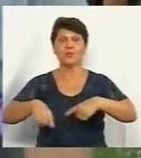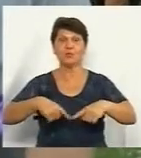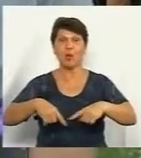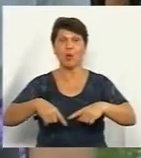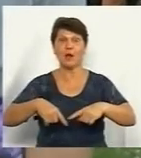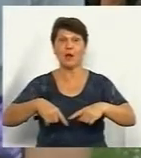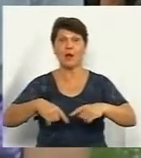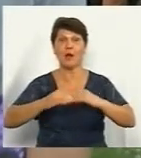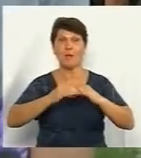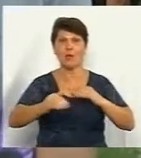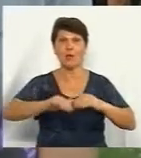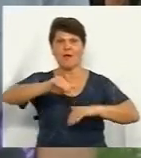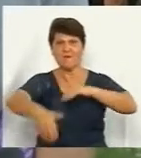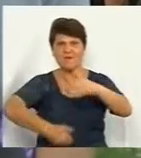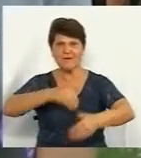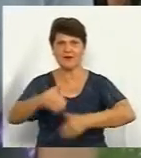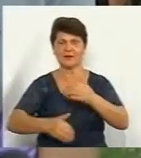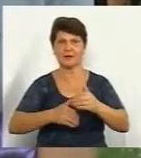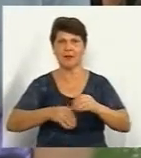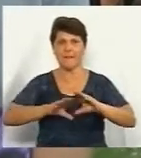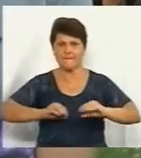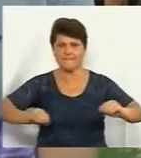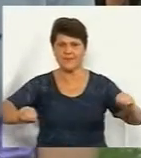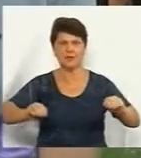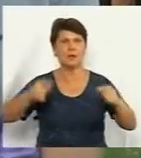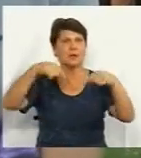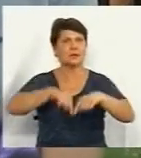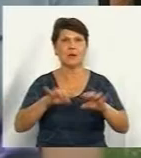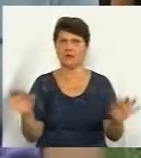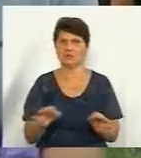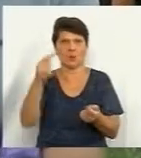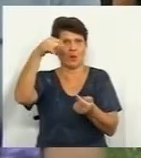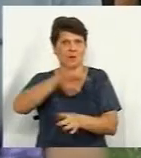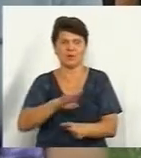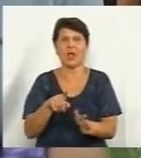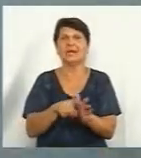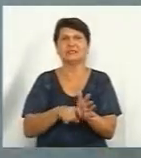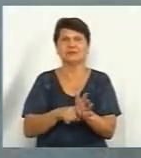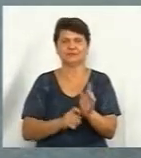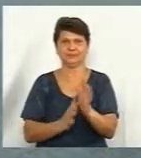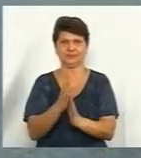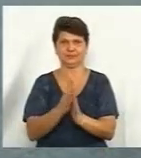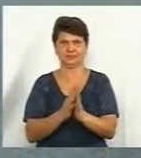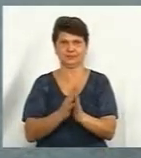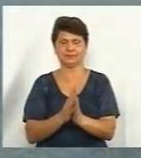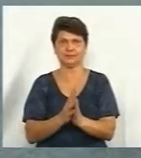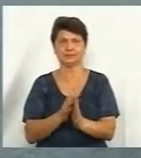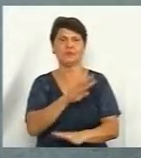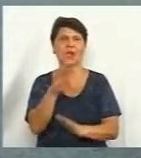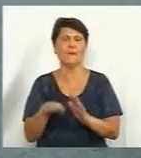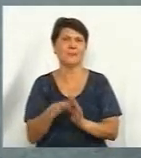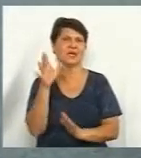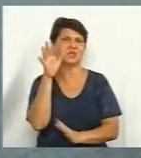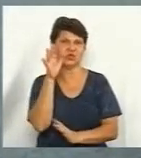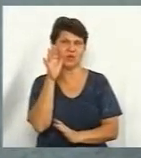котлован вирити, застелений матами, там зовсім нічого не походить на сміттєпереробний завод. Громадський порядок під час акцій